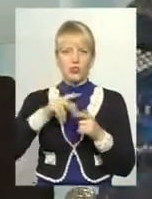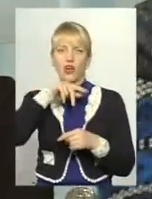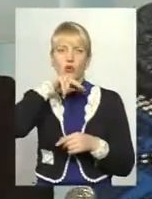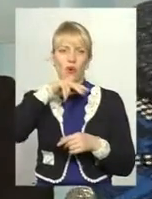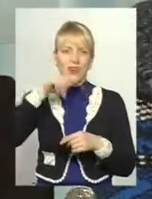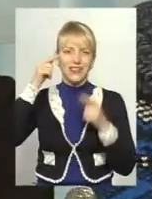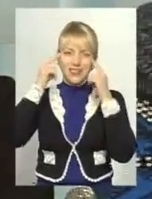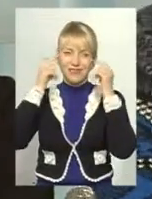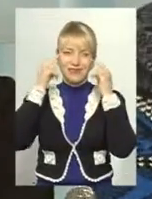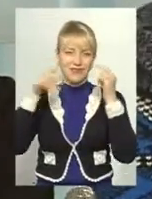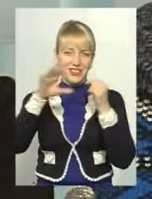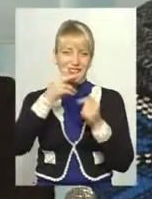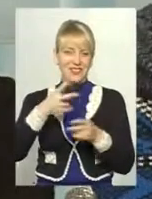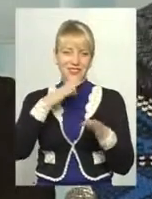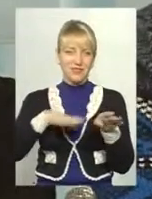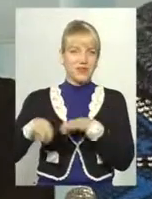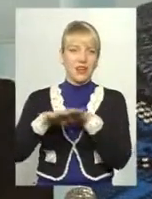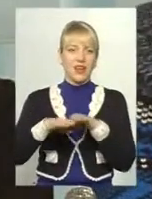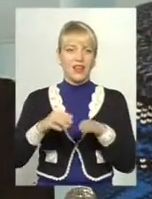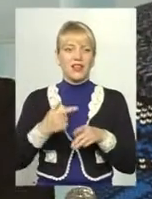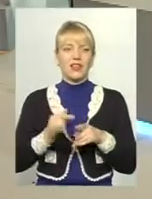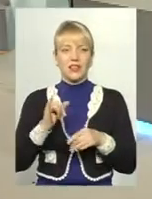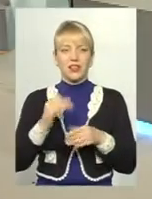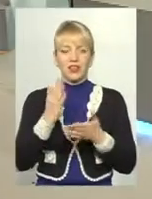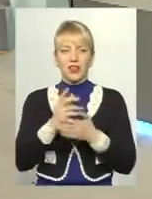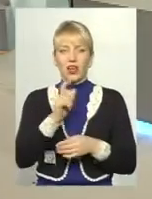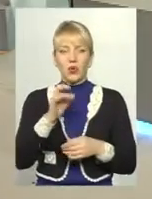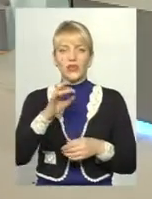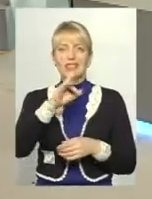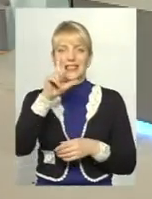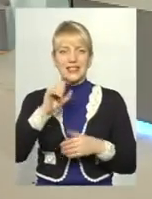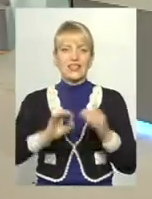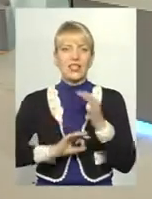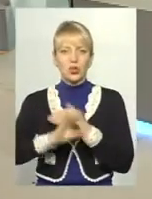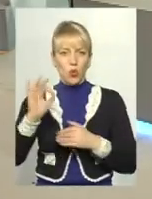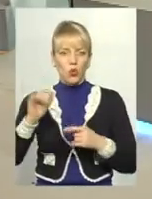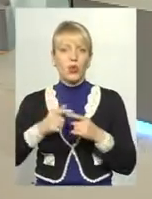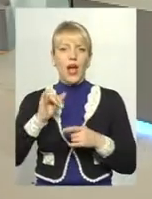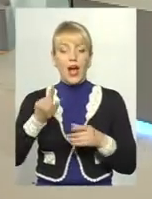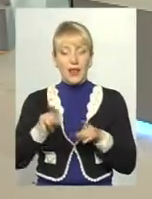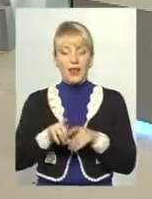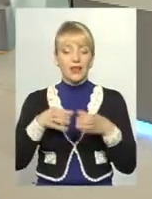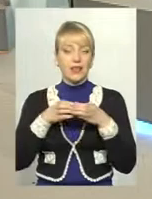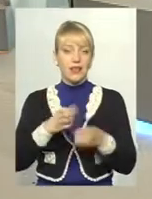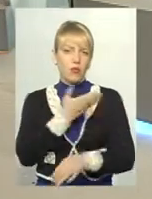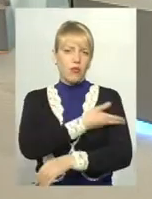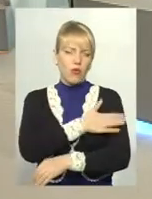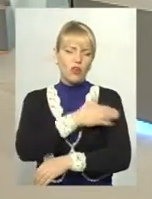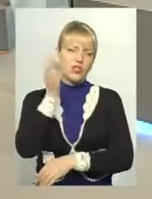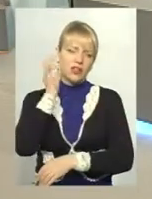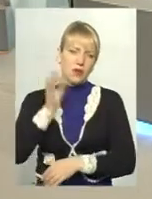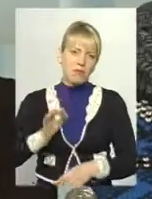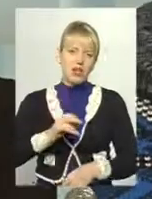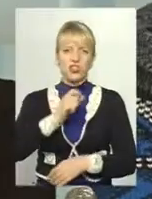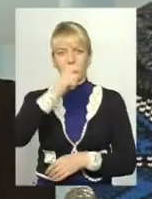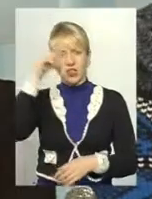паспорт клеють фотографію. Вони вже є, навіть люди зі Сходу, а такі делегації, як з Польщі, Німеччини, з Чехії, Словаччини,